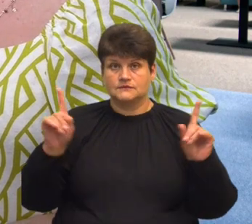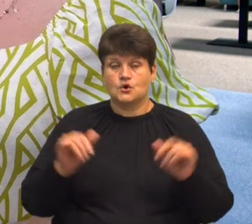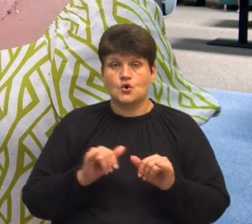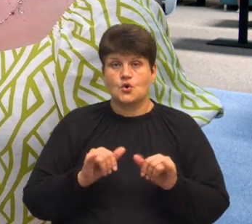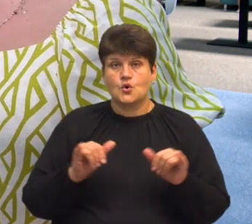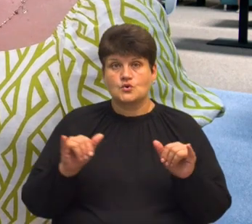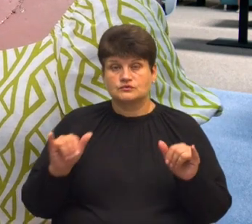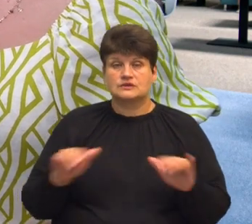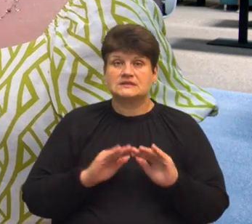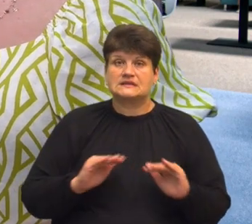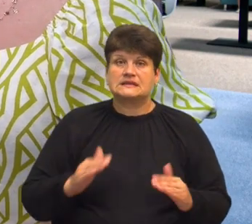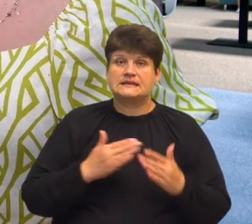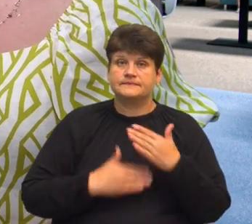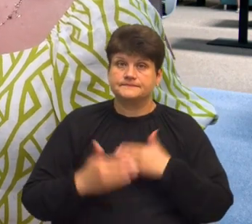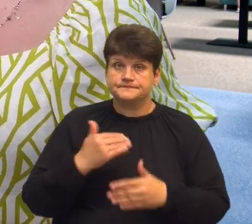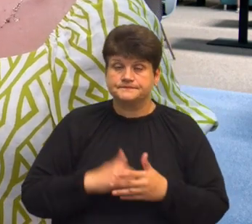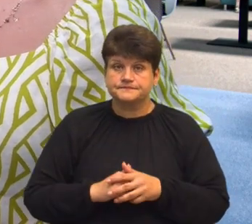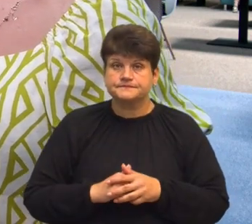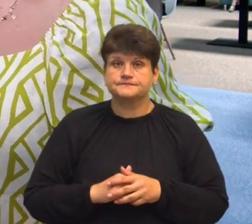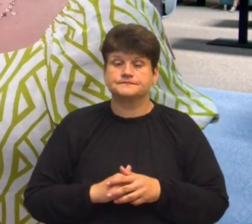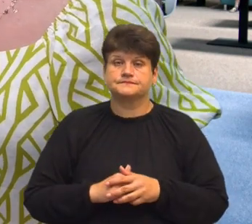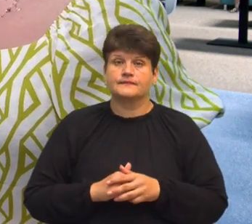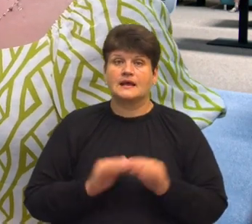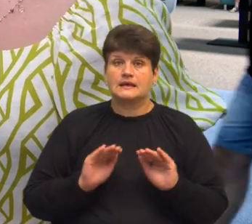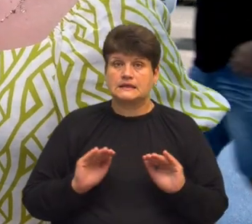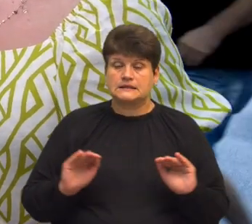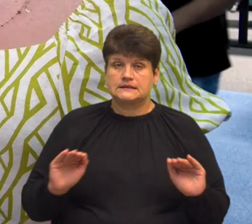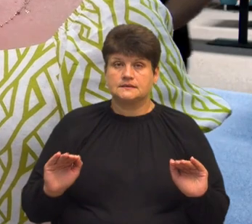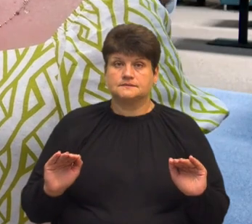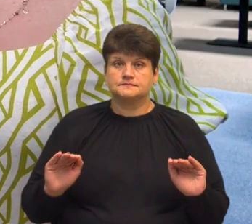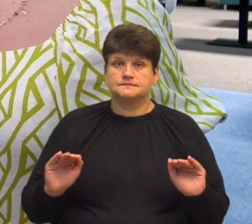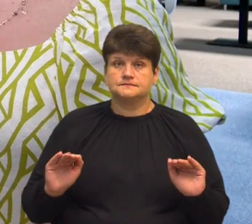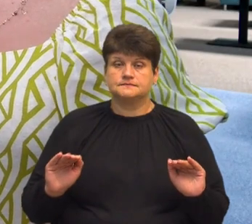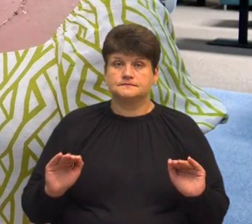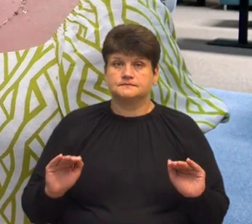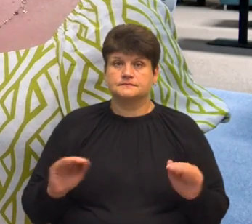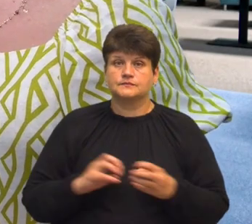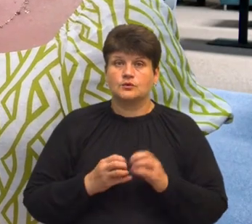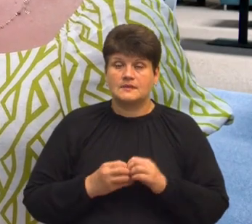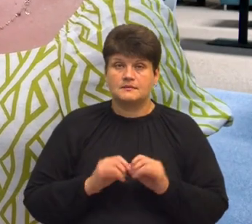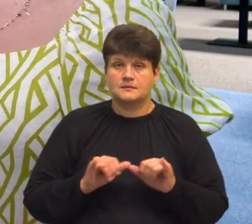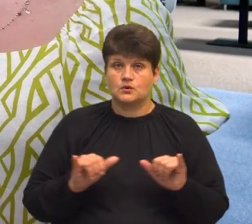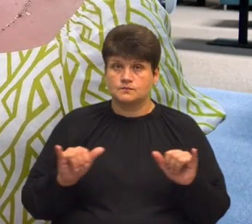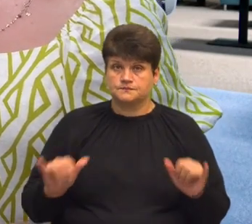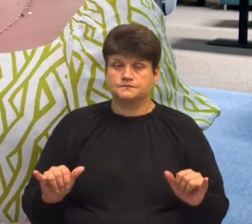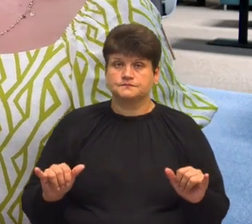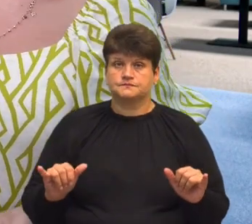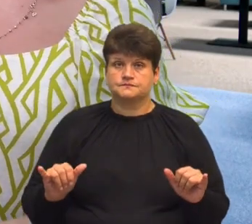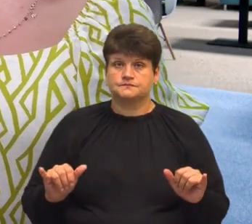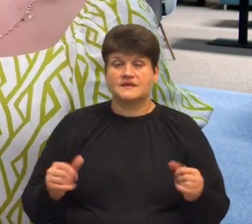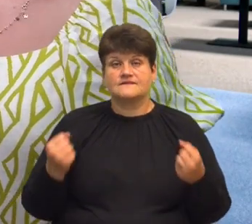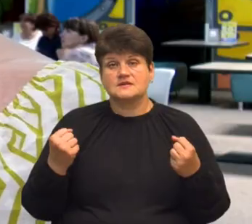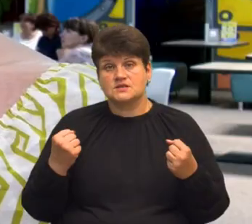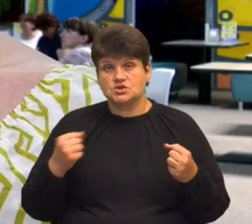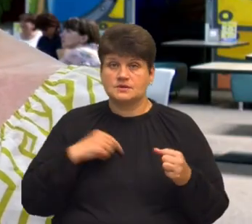дітки з інвалідністю, дітки із вадами розвитку, як фізичними, так і